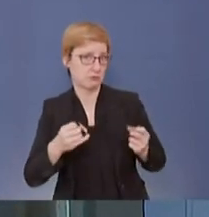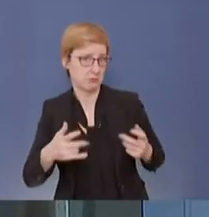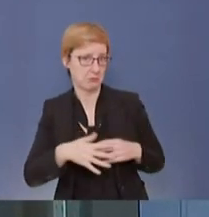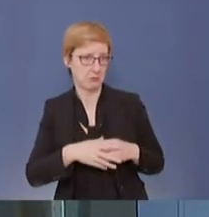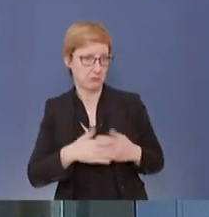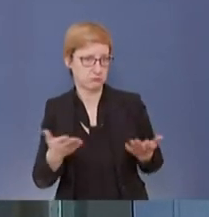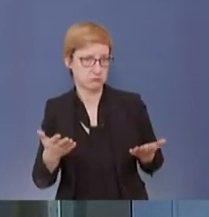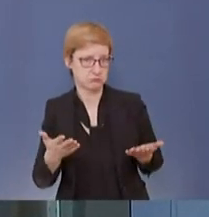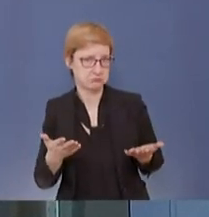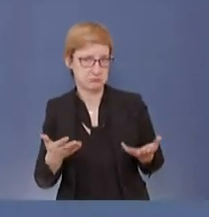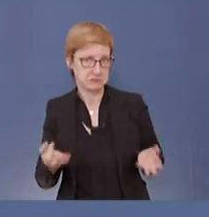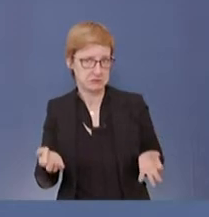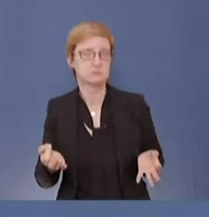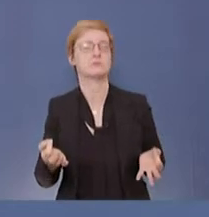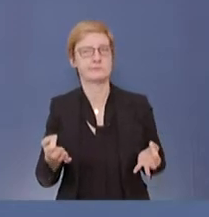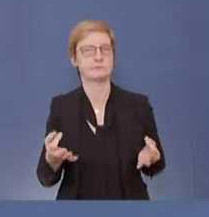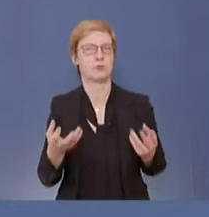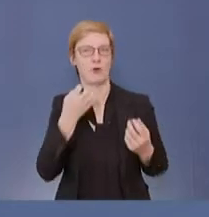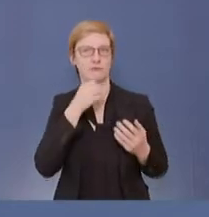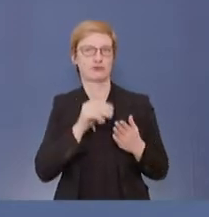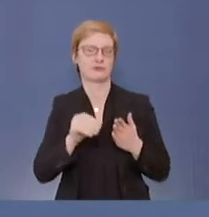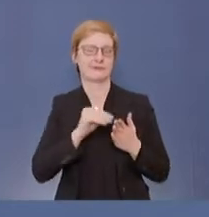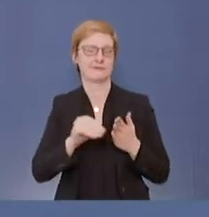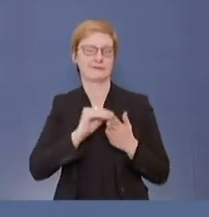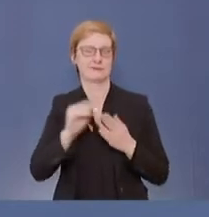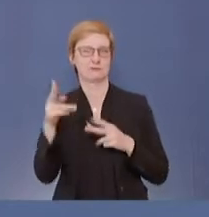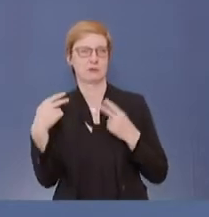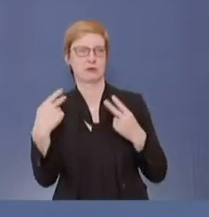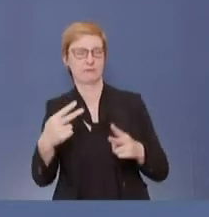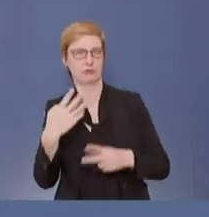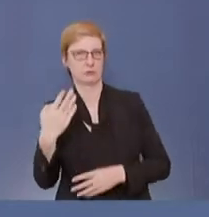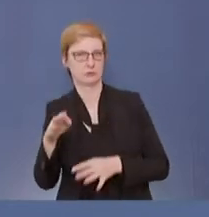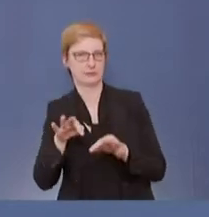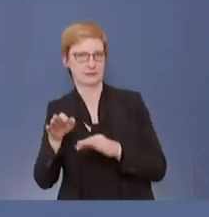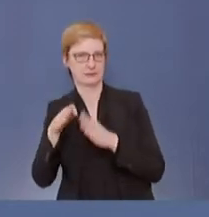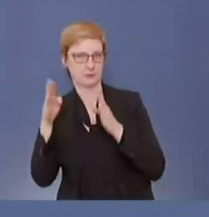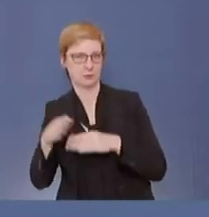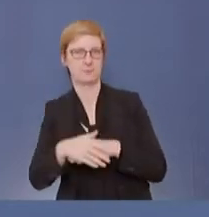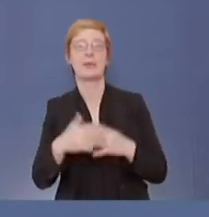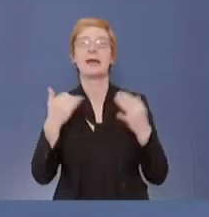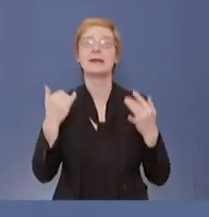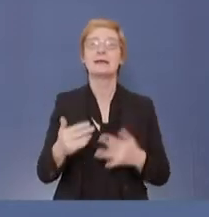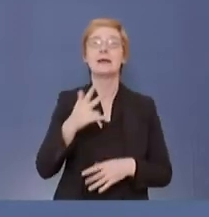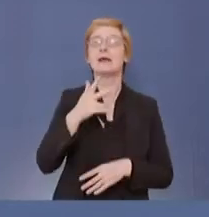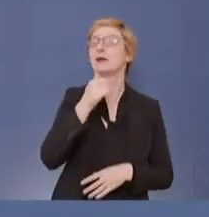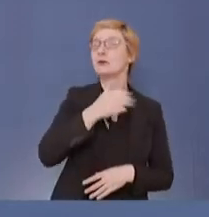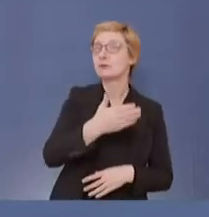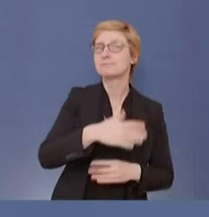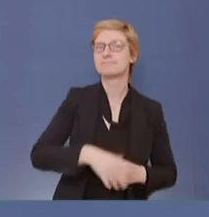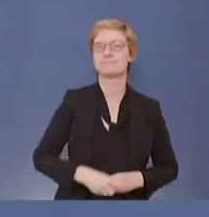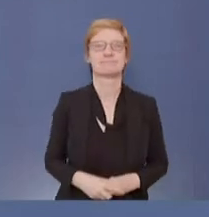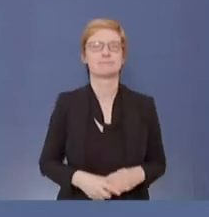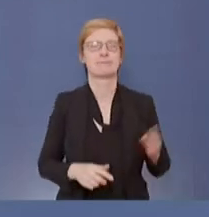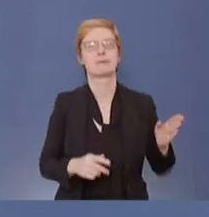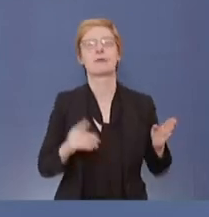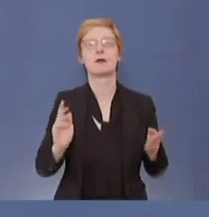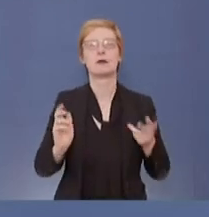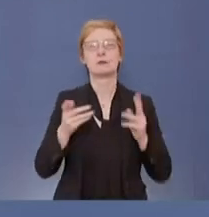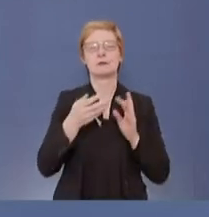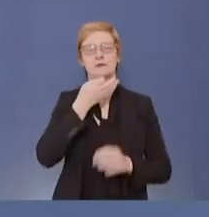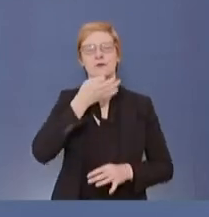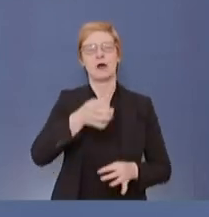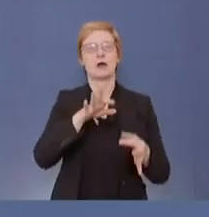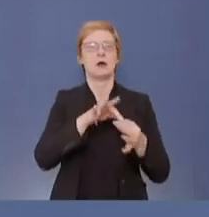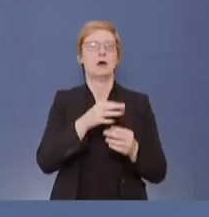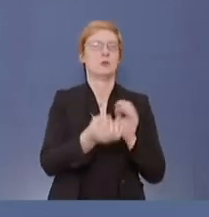Frage. Und wir sind bei Herrn Jung. Ja, nur eine kurze Frage zu Produktion und